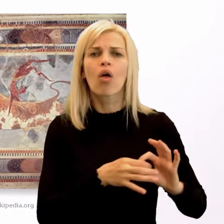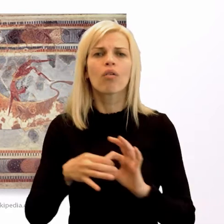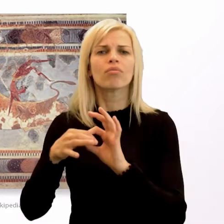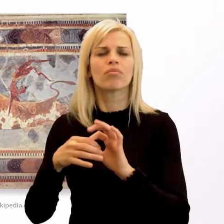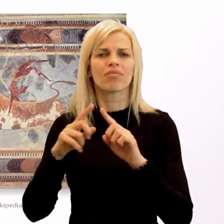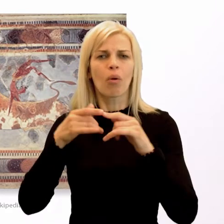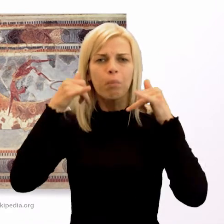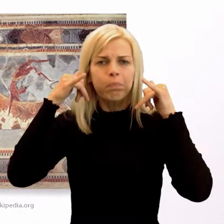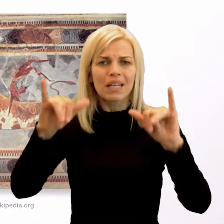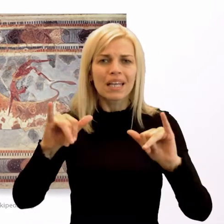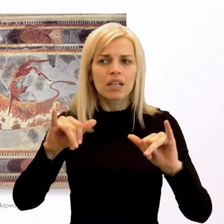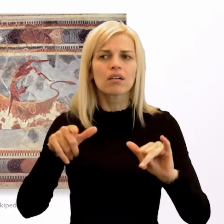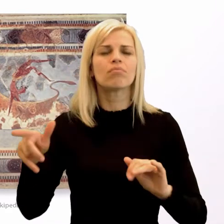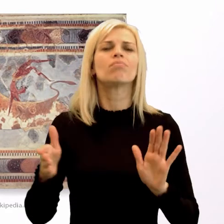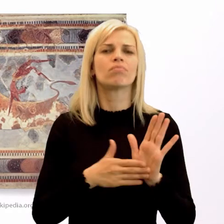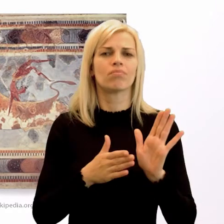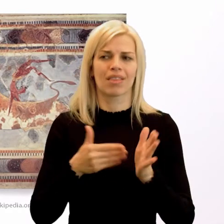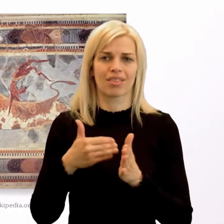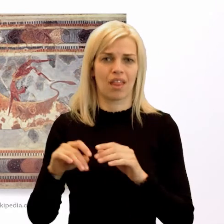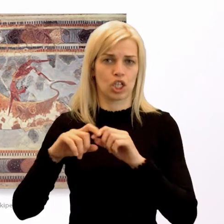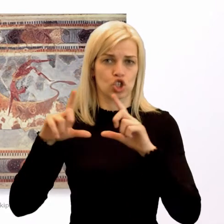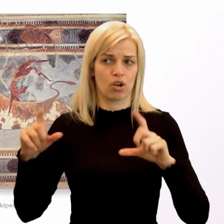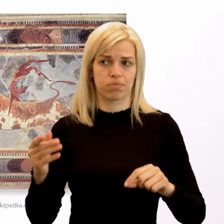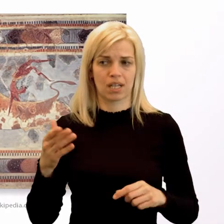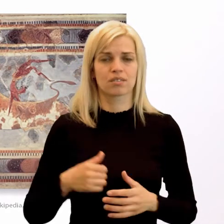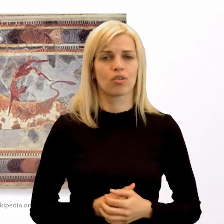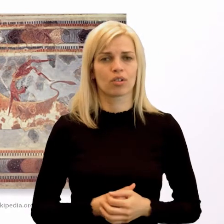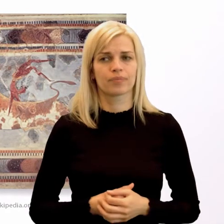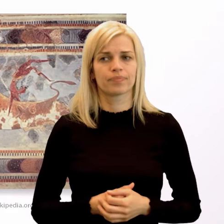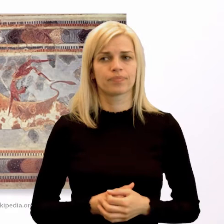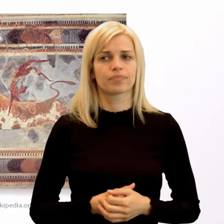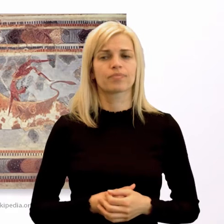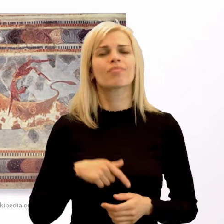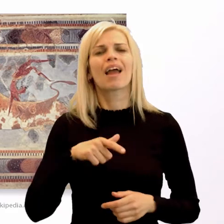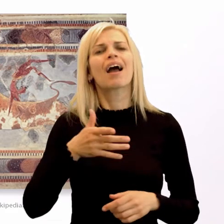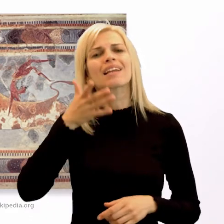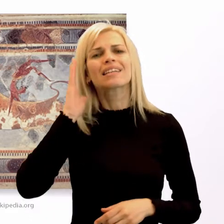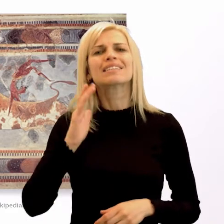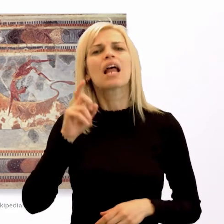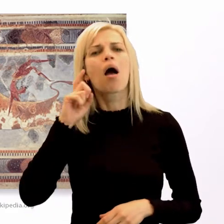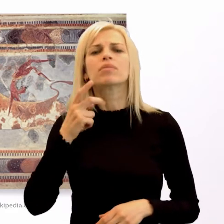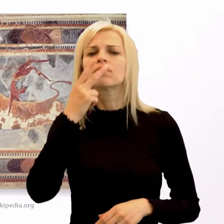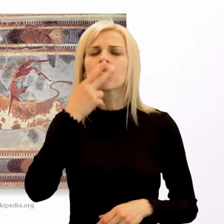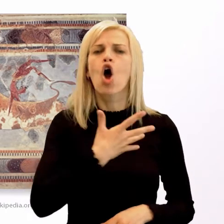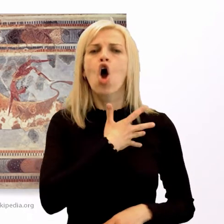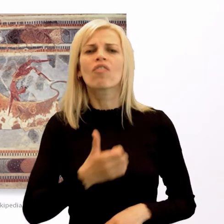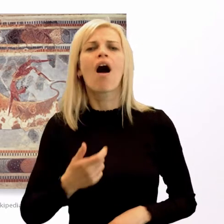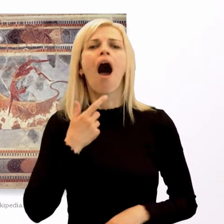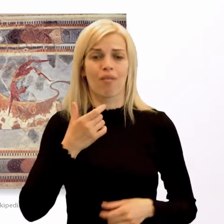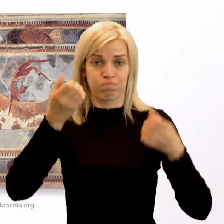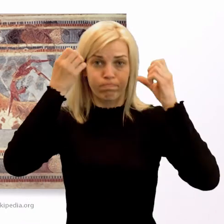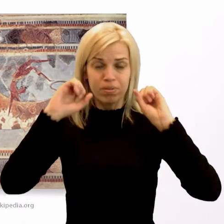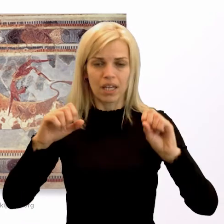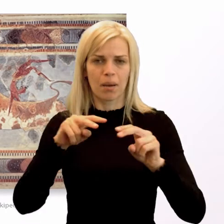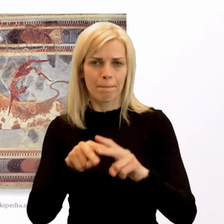nám dokazuje následujúci obrázok. Viete, ako dokazovali kreckí chlapci svoju odvahu? Preskokom cez Bíka. Ten